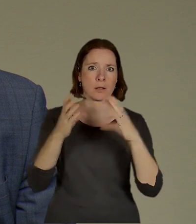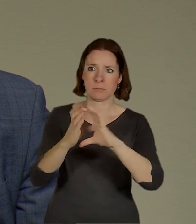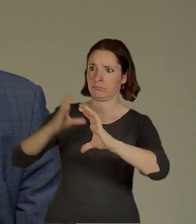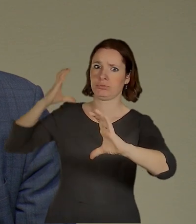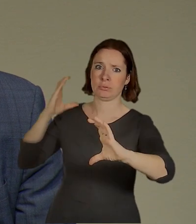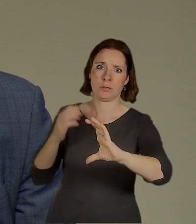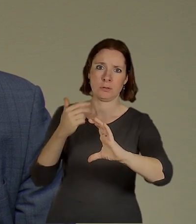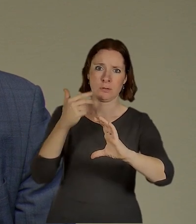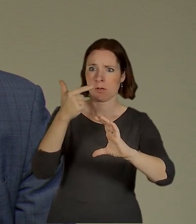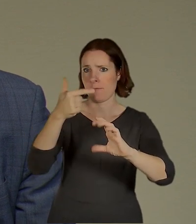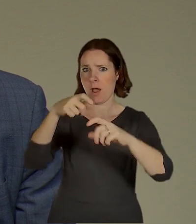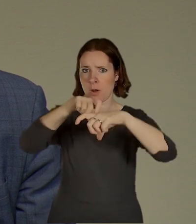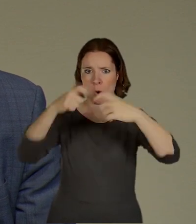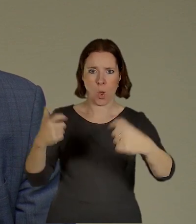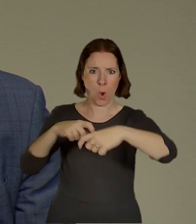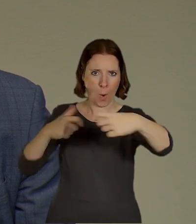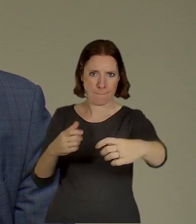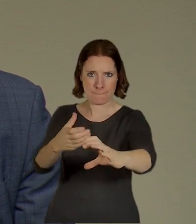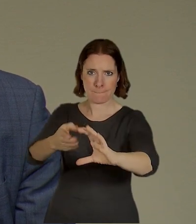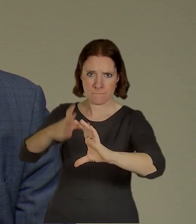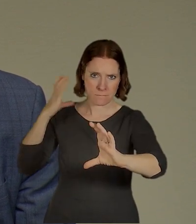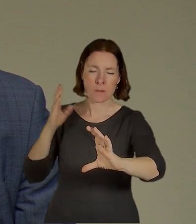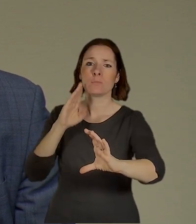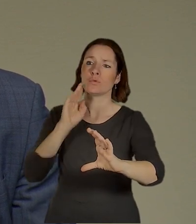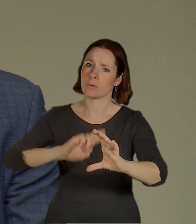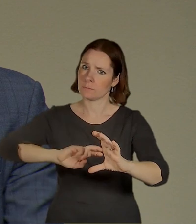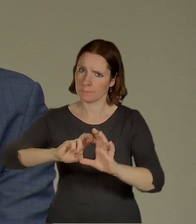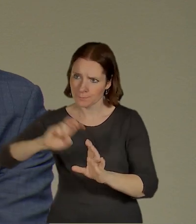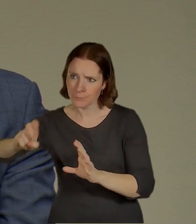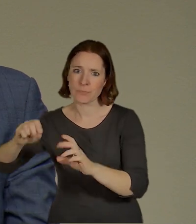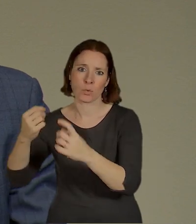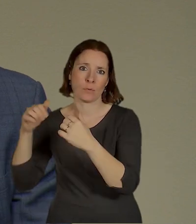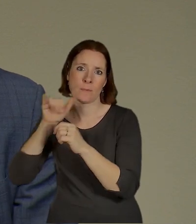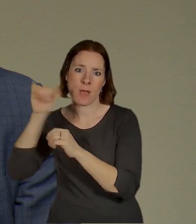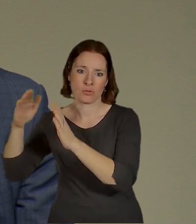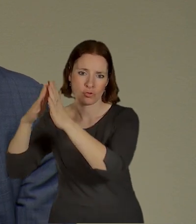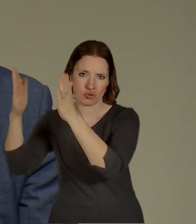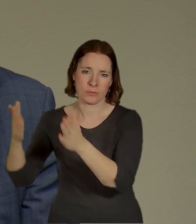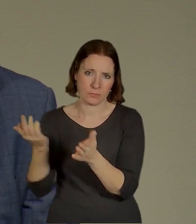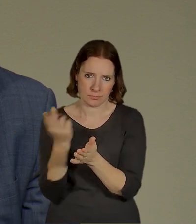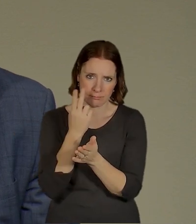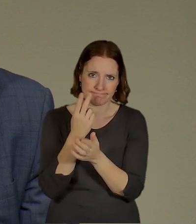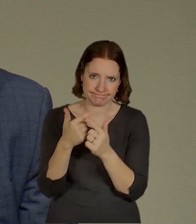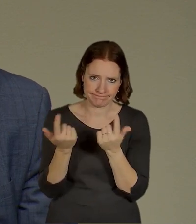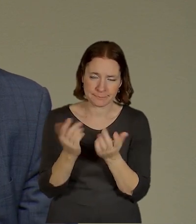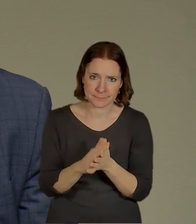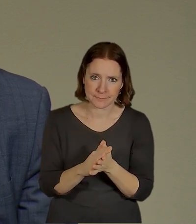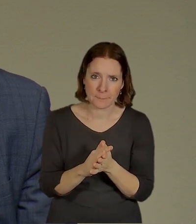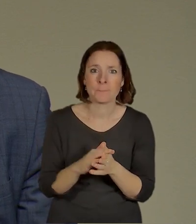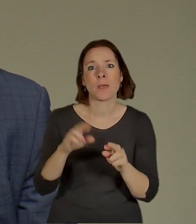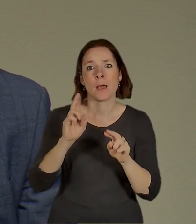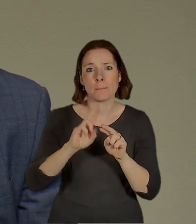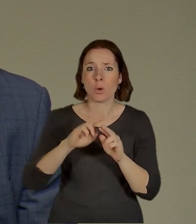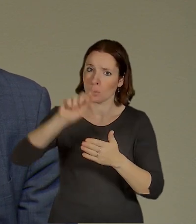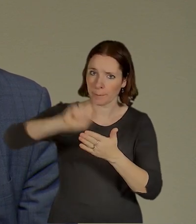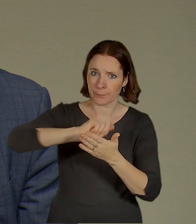vozidla, co tady budou jezdit v Praze, teda samozřejmě pokud nepočítám metro celý dohromady, tak protože to je